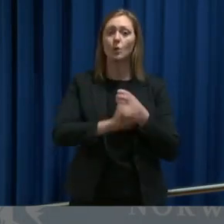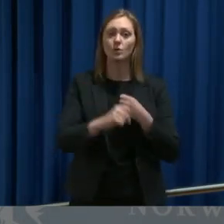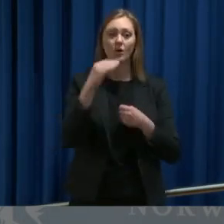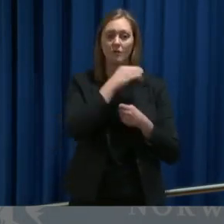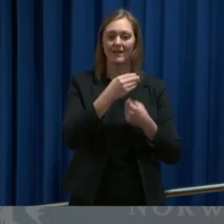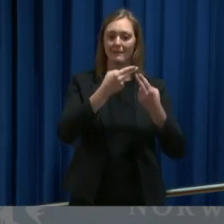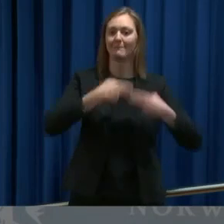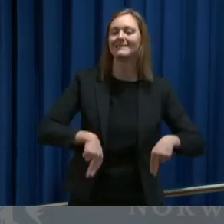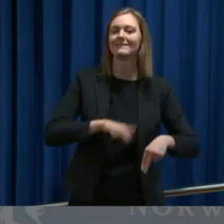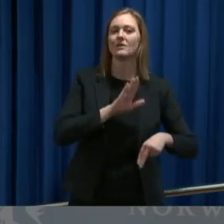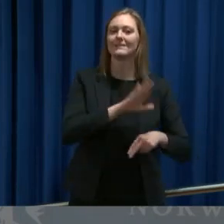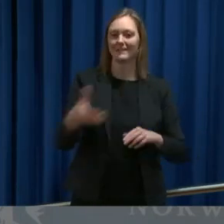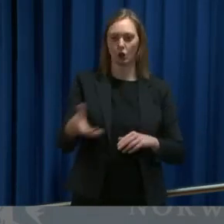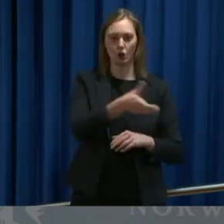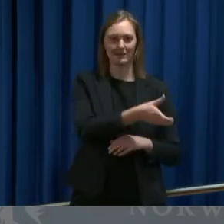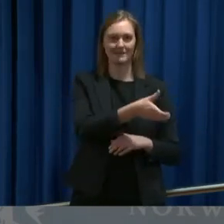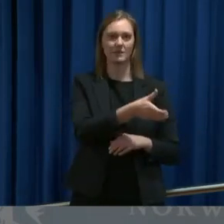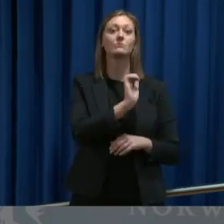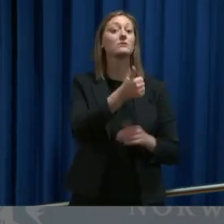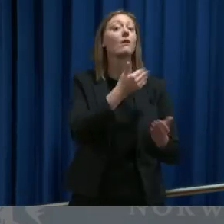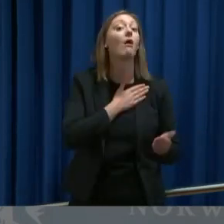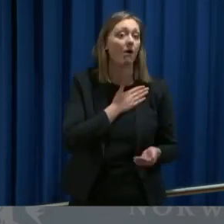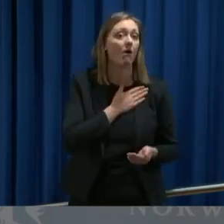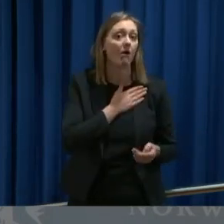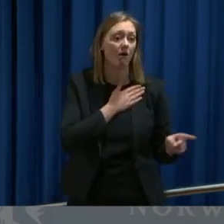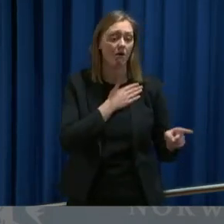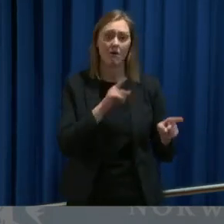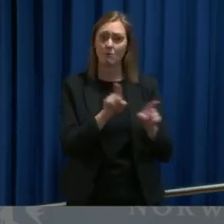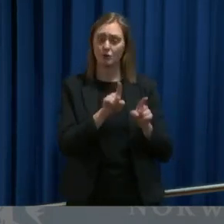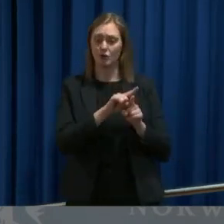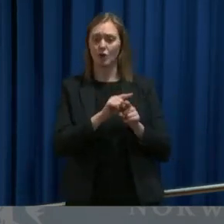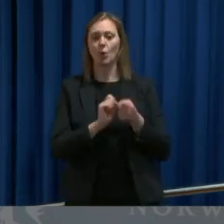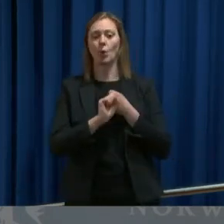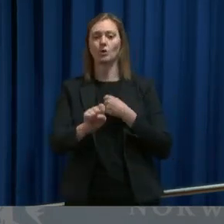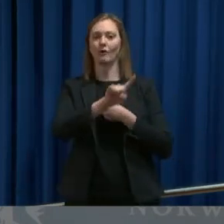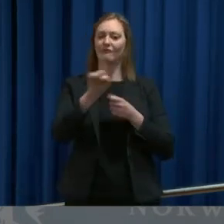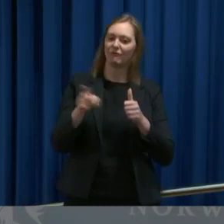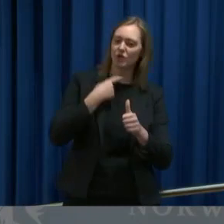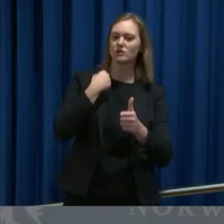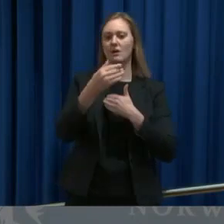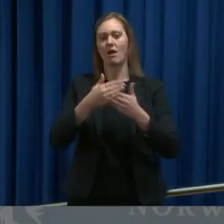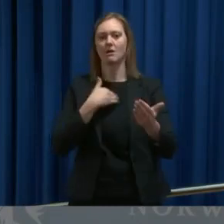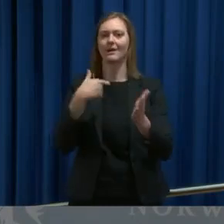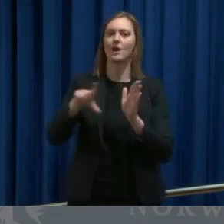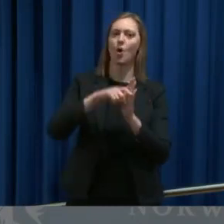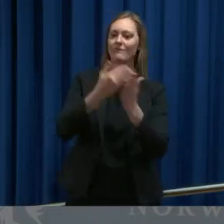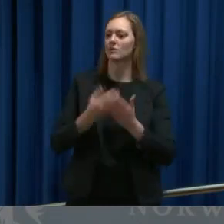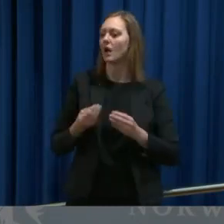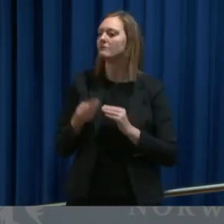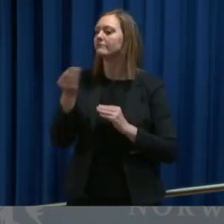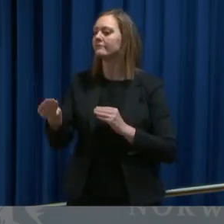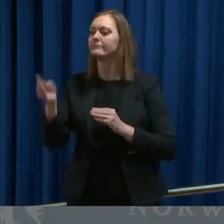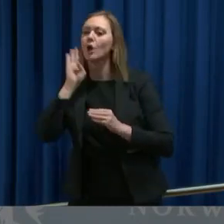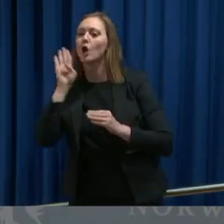eksempel ytelser som de skulle hatt som gjør at vi ikke først må lage et lovforslag deretter sender det på høring og